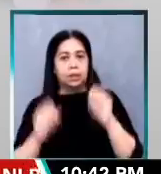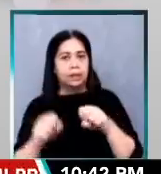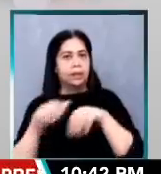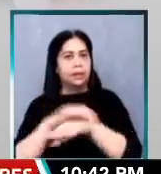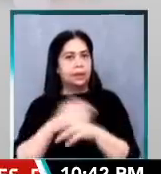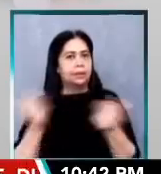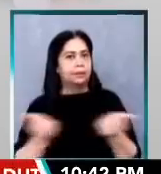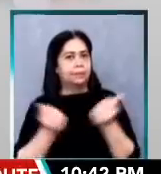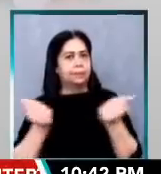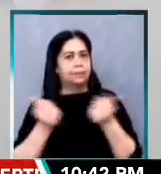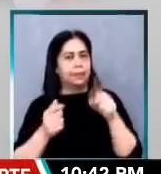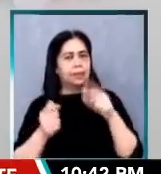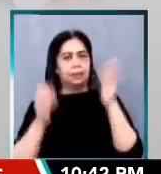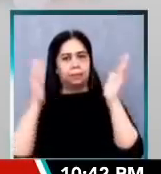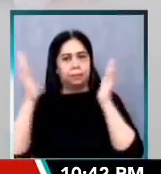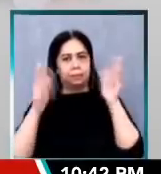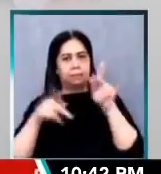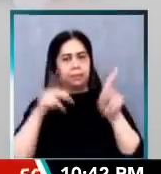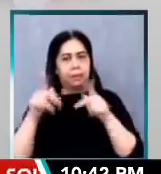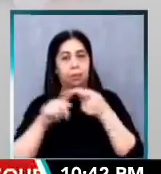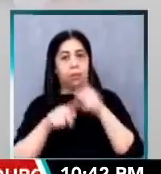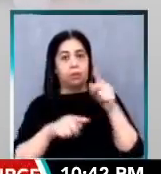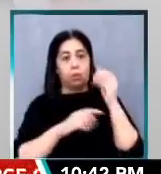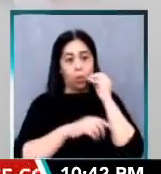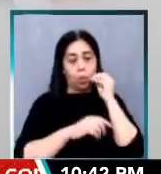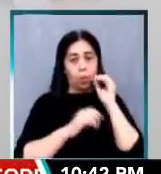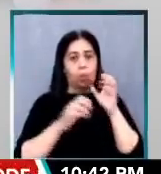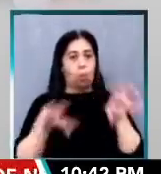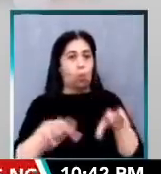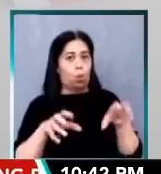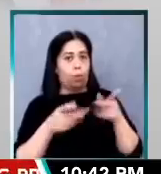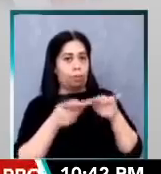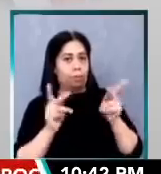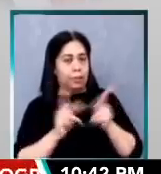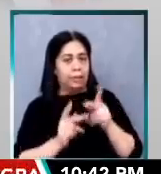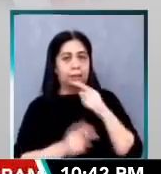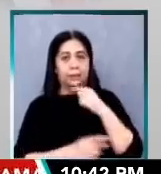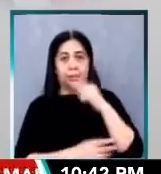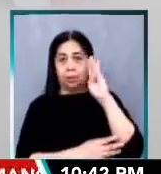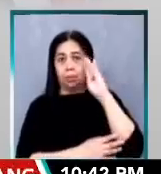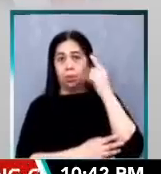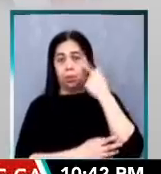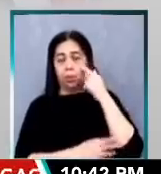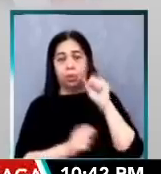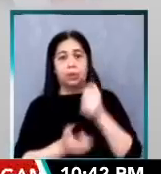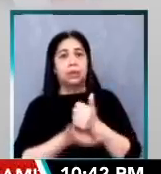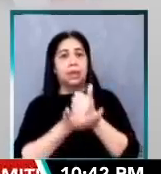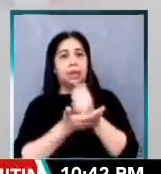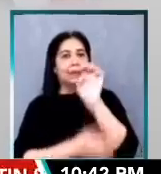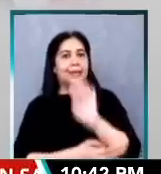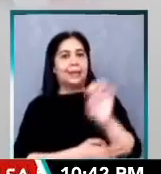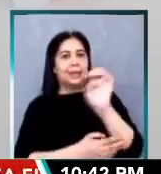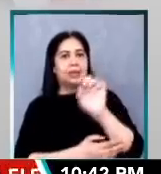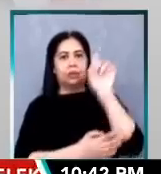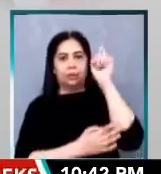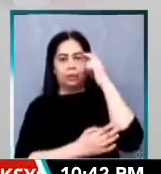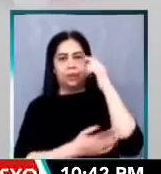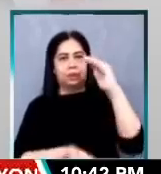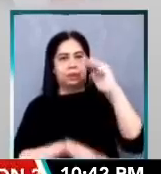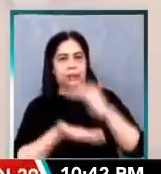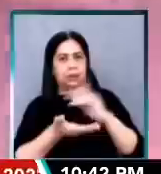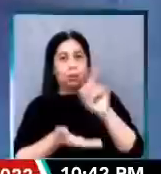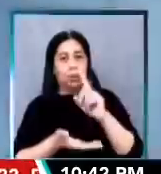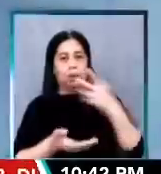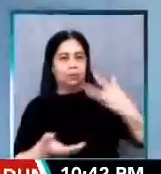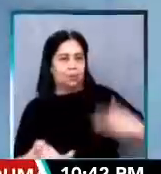ang mga tao mula sa kanilang tahanan o workplace. Sabi ni Go, makakatulong ang e-governance para mabawasan ng red tape at korupsyon sa